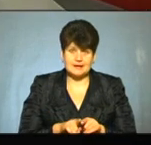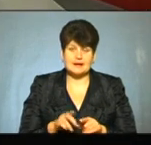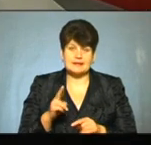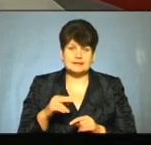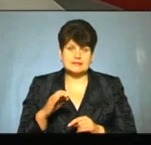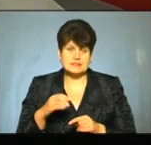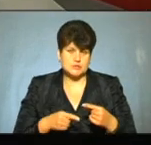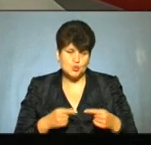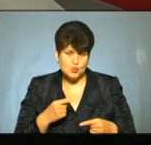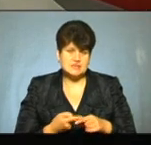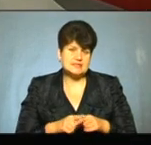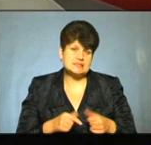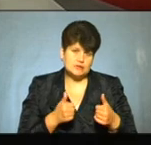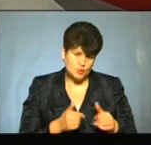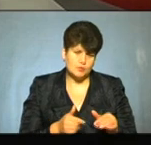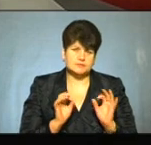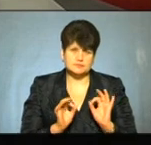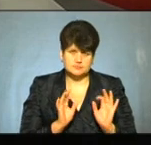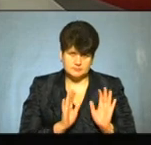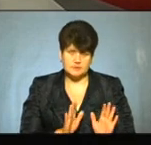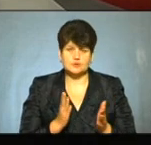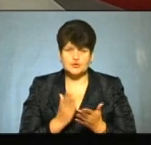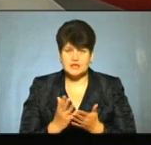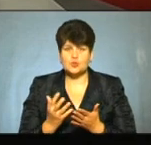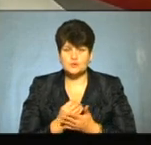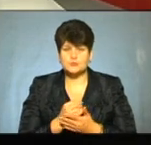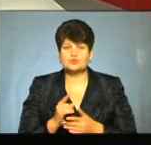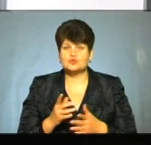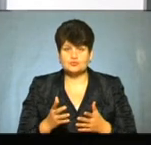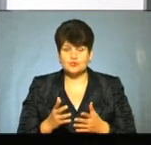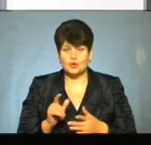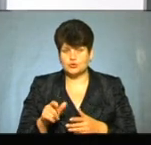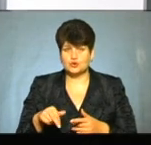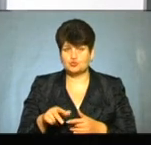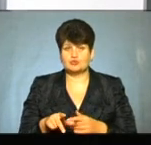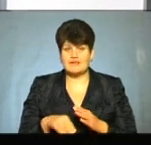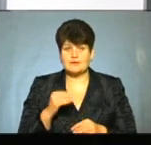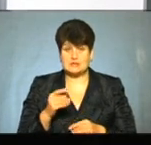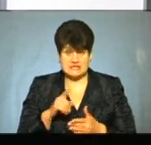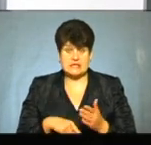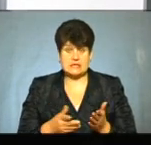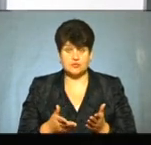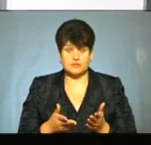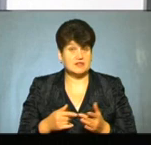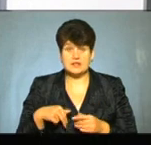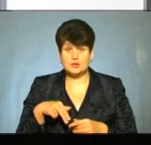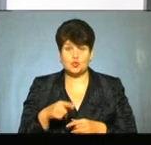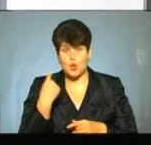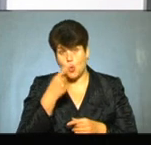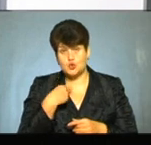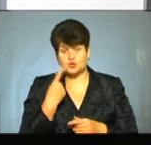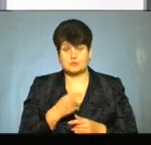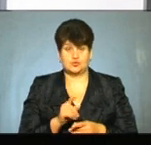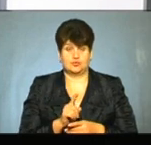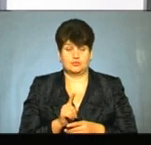дискусія, вона нормальна, це добре. Якщо є успіхи, то чому не радіти? Люди ж йдуть на вибори з надією. Вони ж не йдуть особистого,